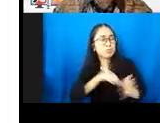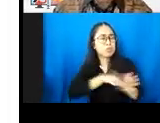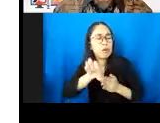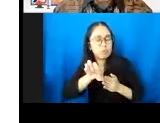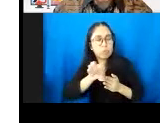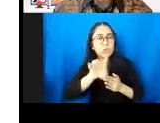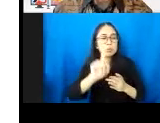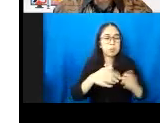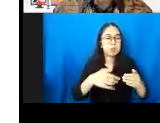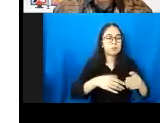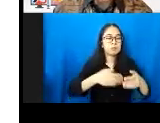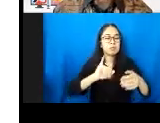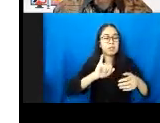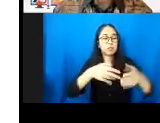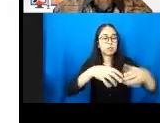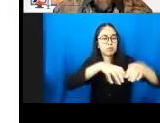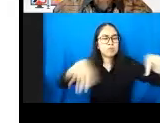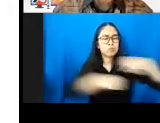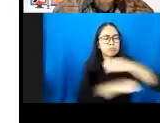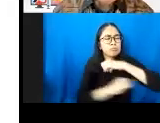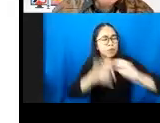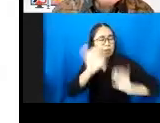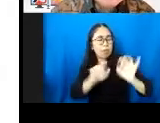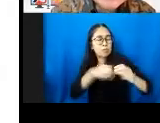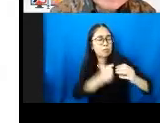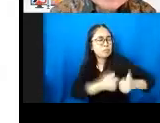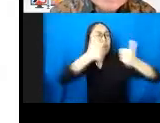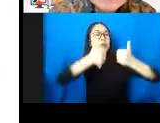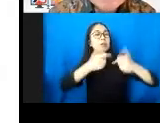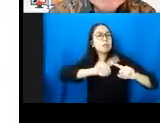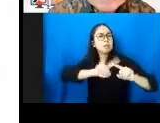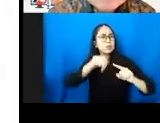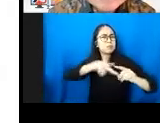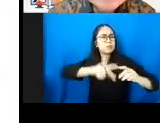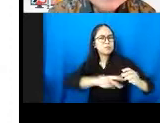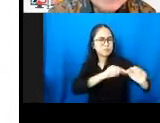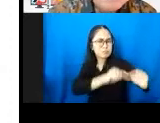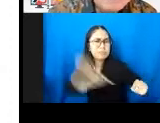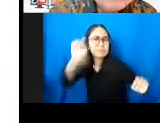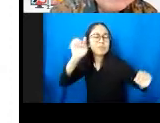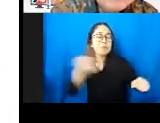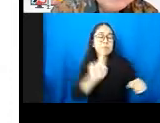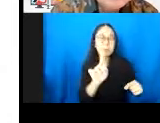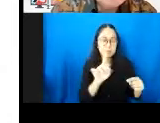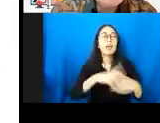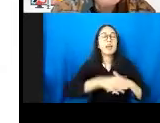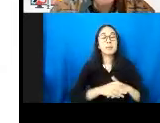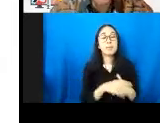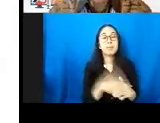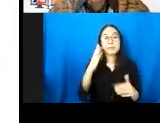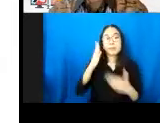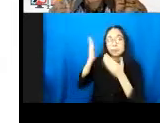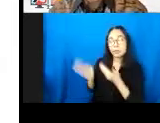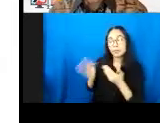infrastruktur yang lain yang membaik. Kalau kita lihat, balita kita masih didera